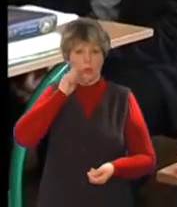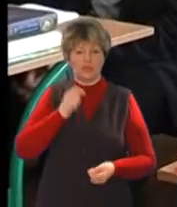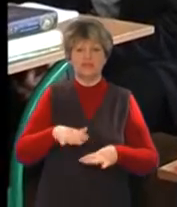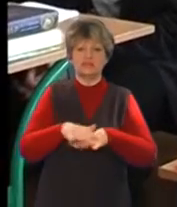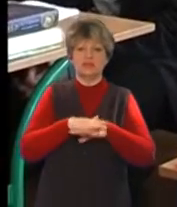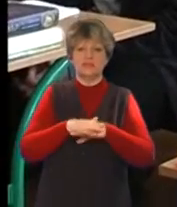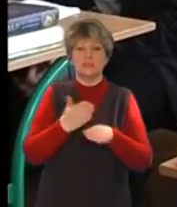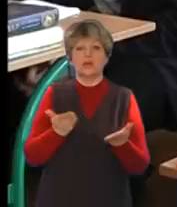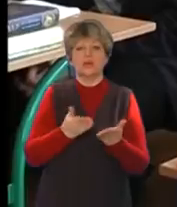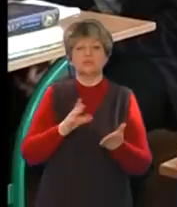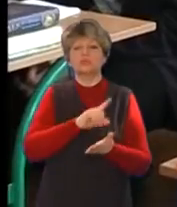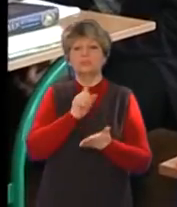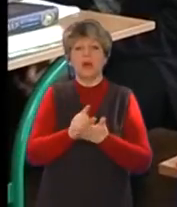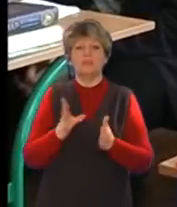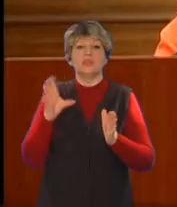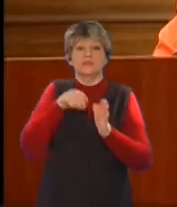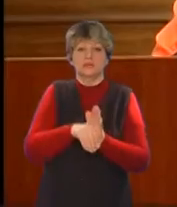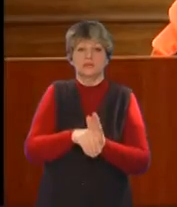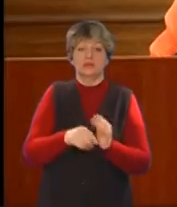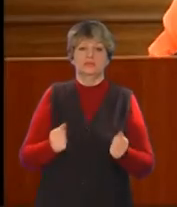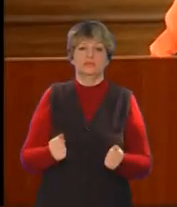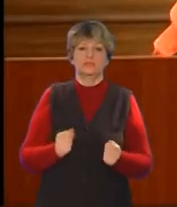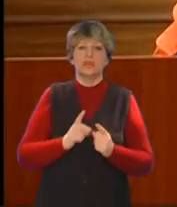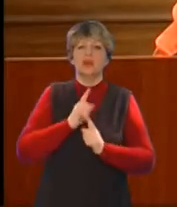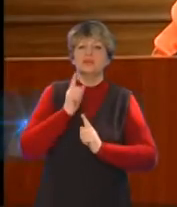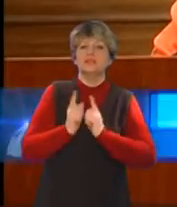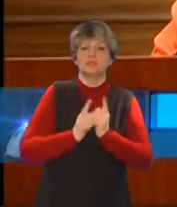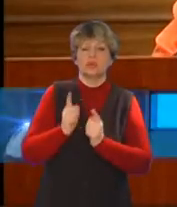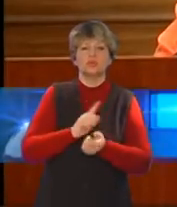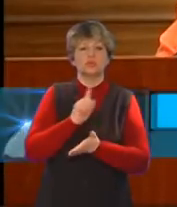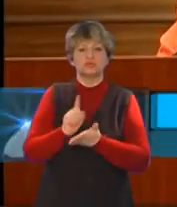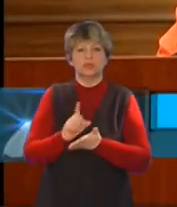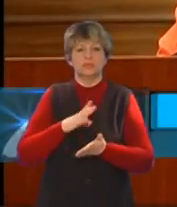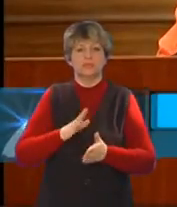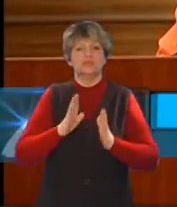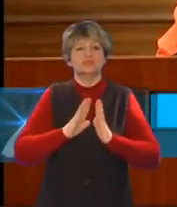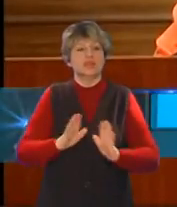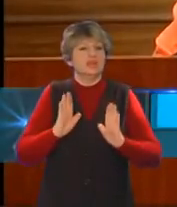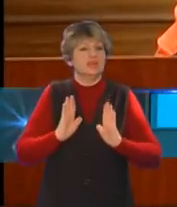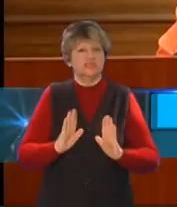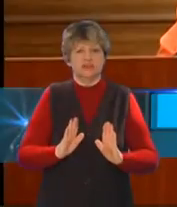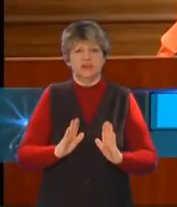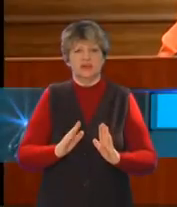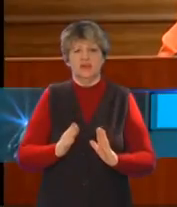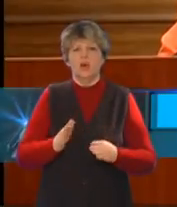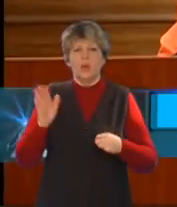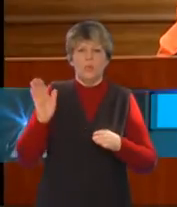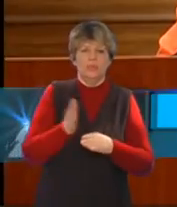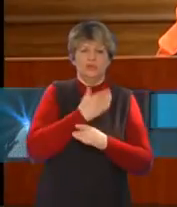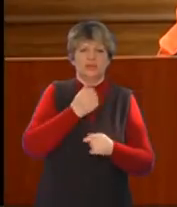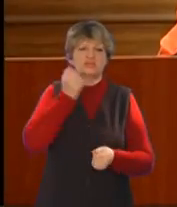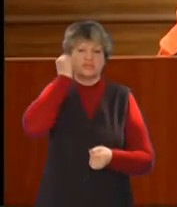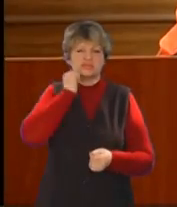українського народу, яку маємо плекати. Декомунізація має відбуватися не тільки через демонтаж пам